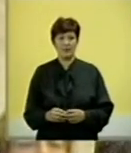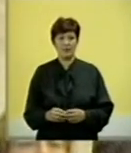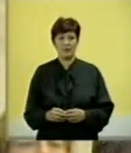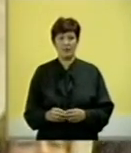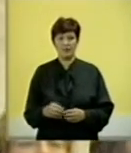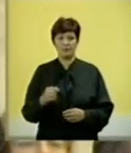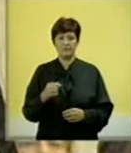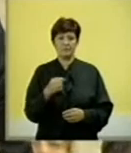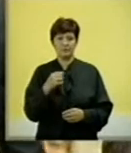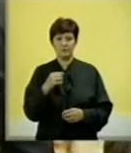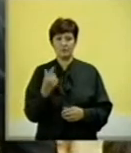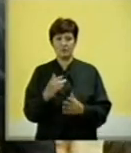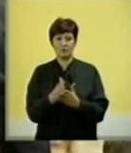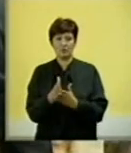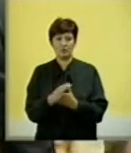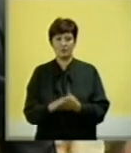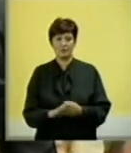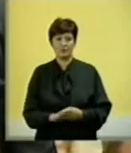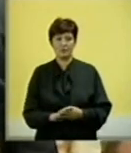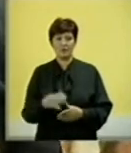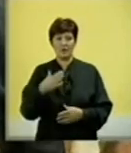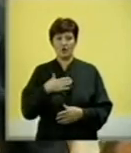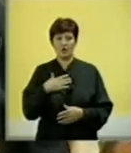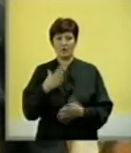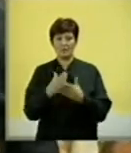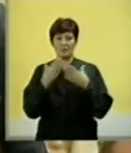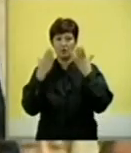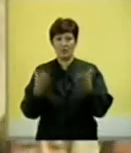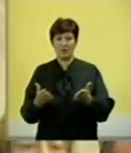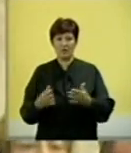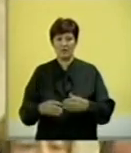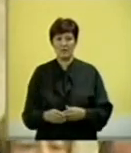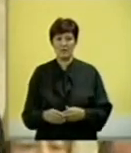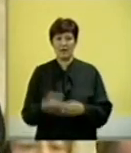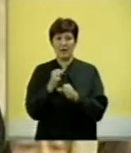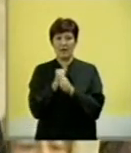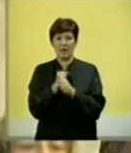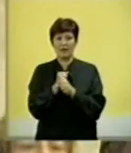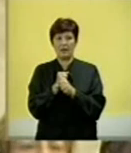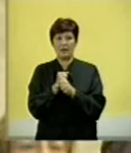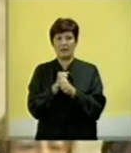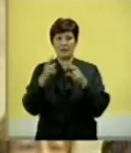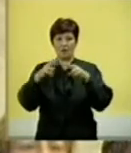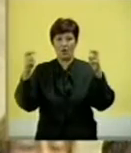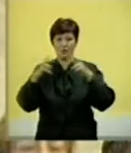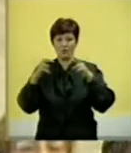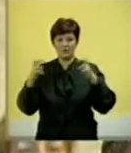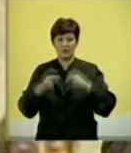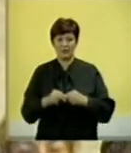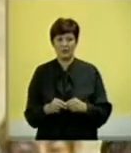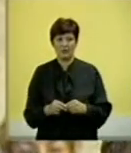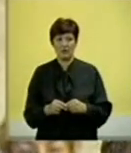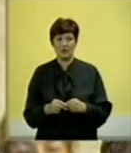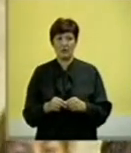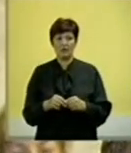raspolaganju, ali u svakom slučaju želim samo da pohvalim još jednom rad ombudsmana, da